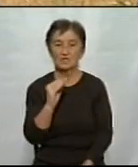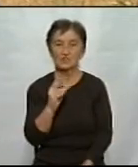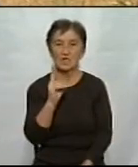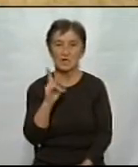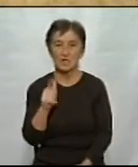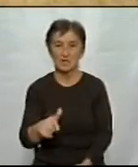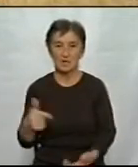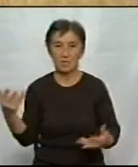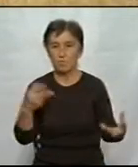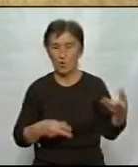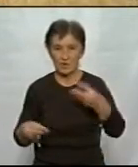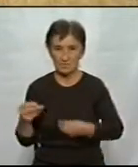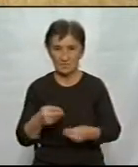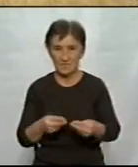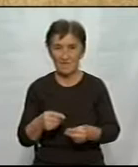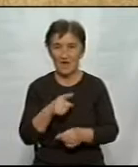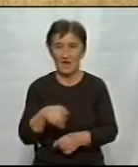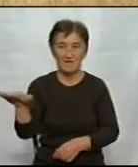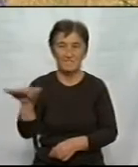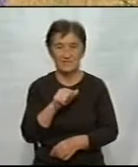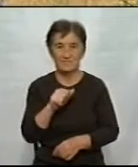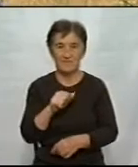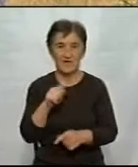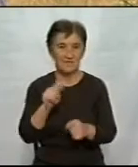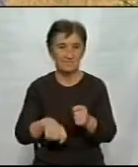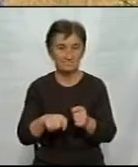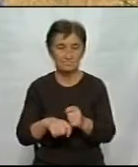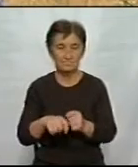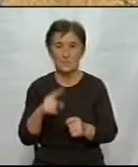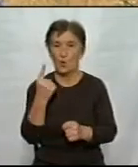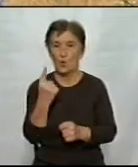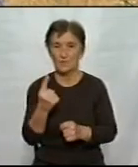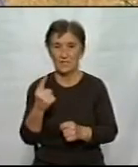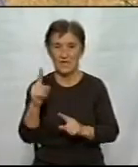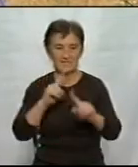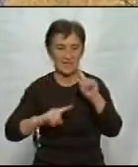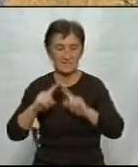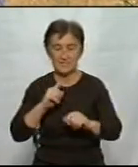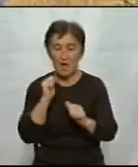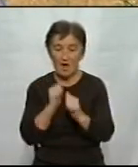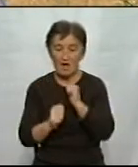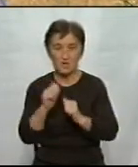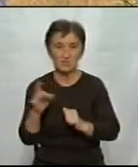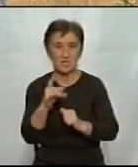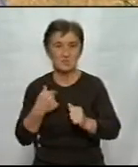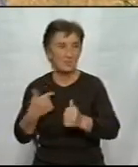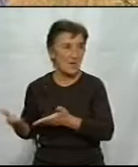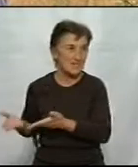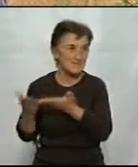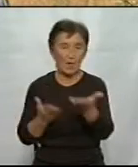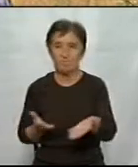оператив «Політ». Ми неодноразово їх викликали на робочу групу, і тільки на засідання вони з'явилися. На кожну ми їх запрошуємо, і